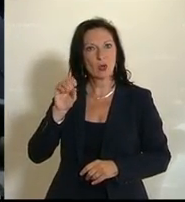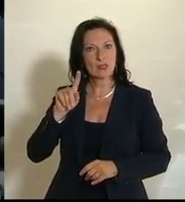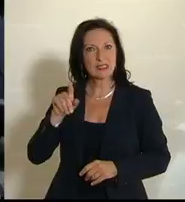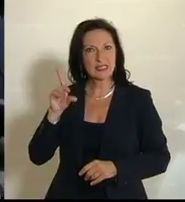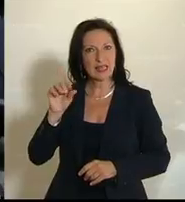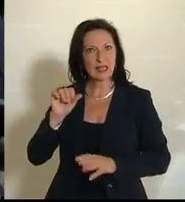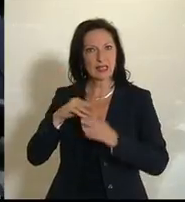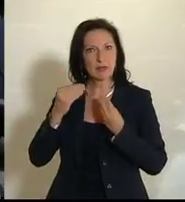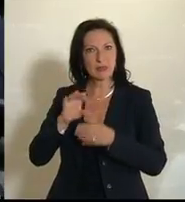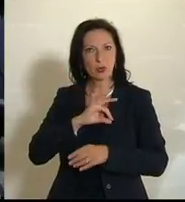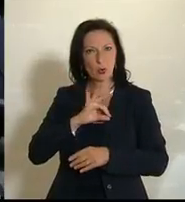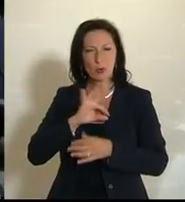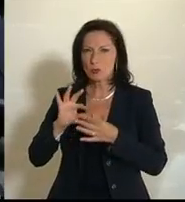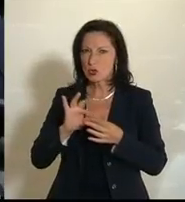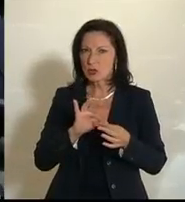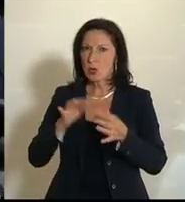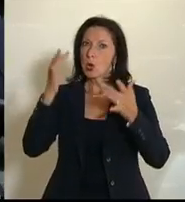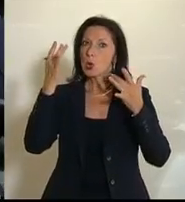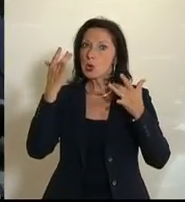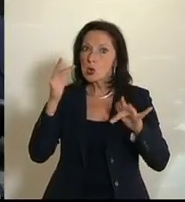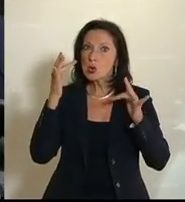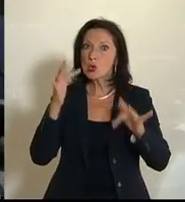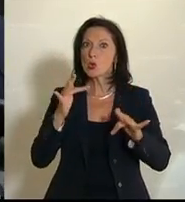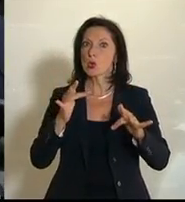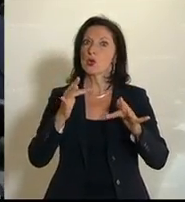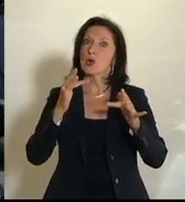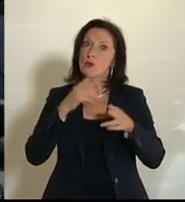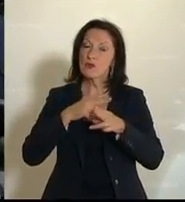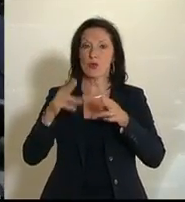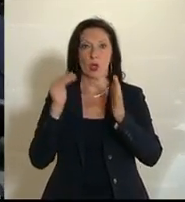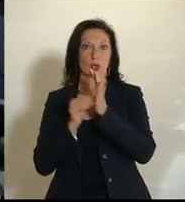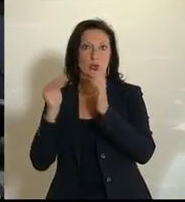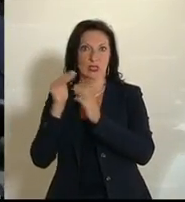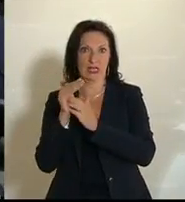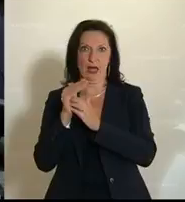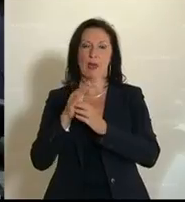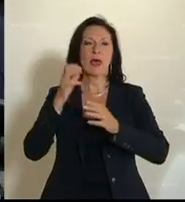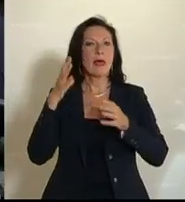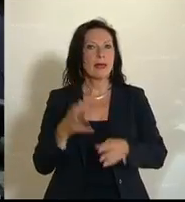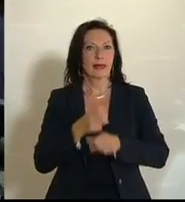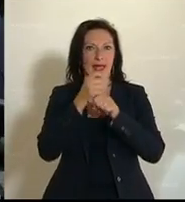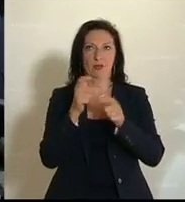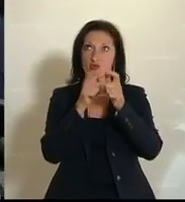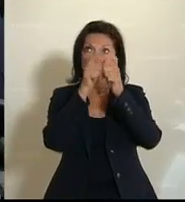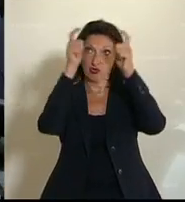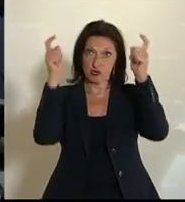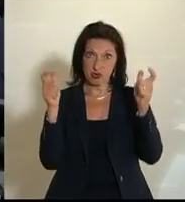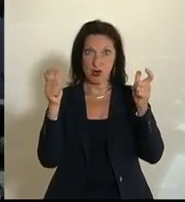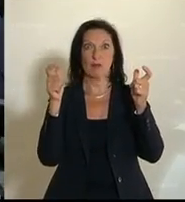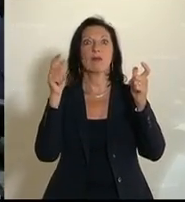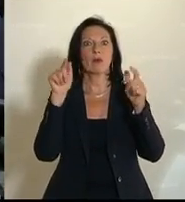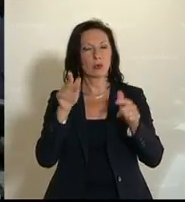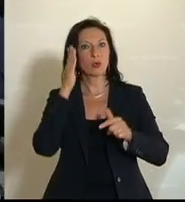und Kollegen, betreffend Kultur ist systemrelevant. Rettungsschirm aufspannen und Zukunftsperspektiven schaffen.